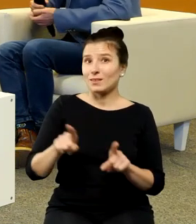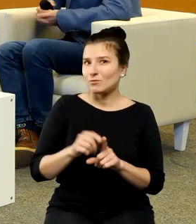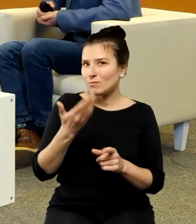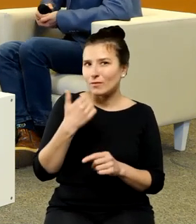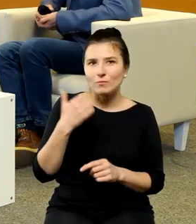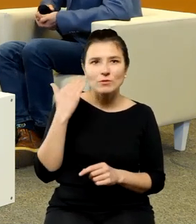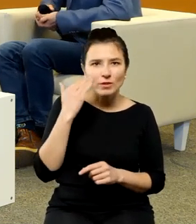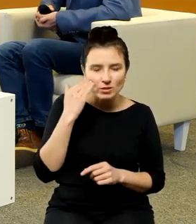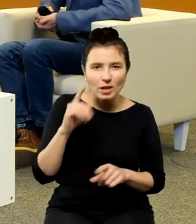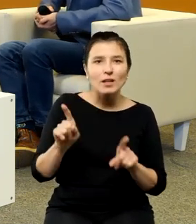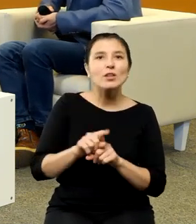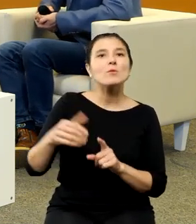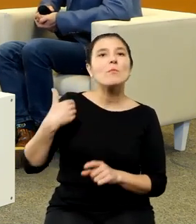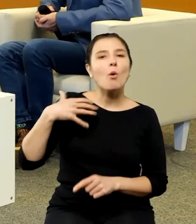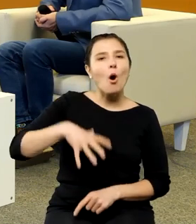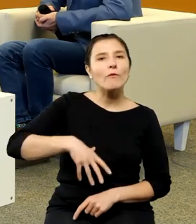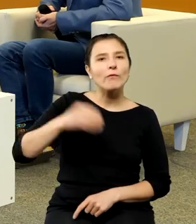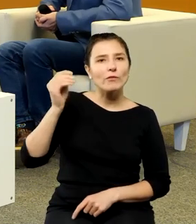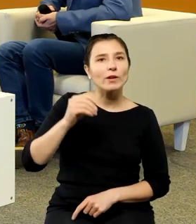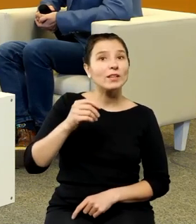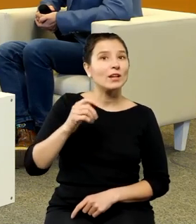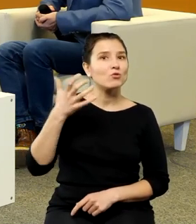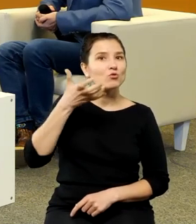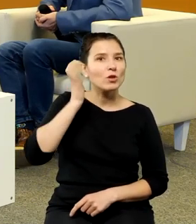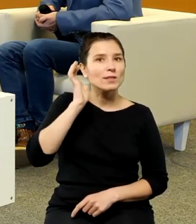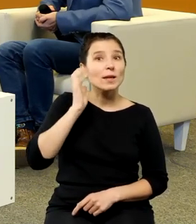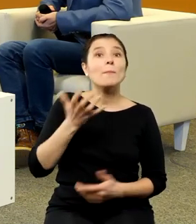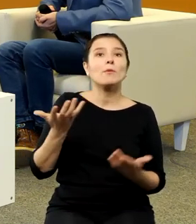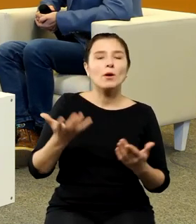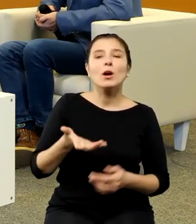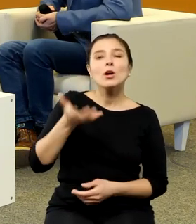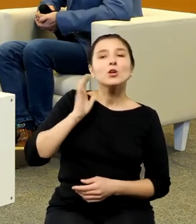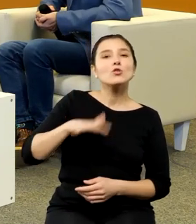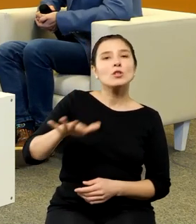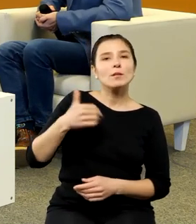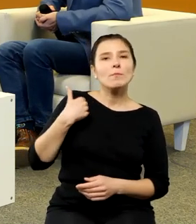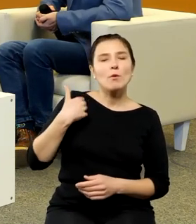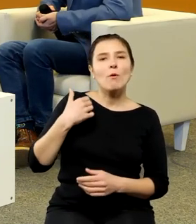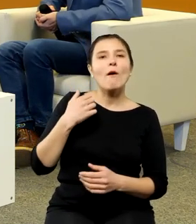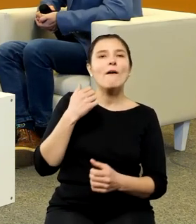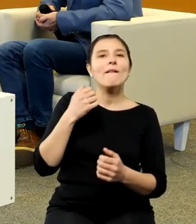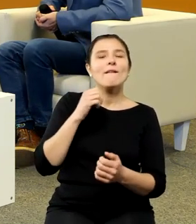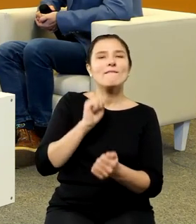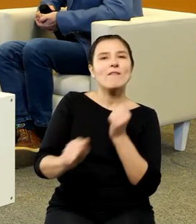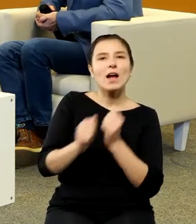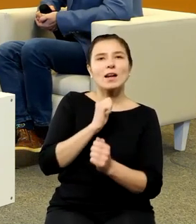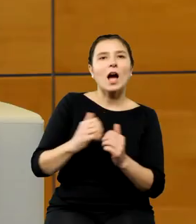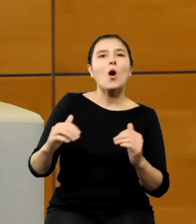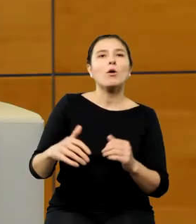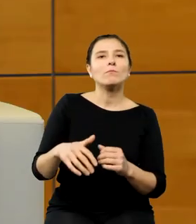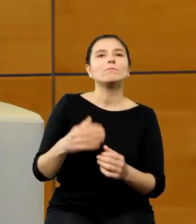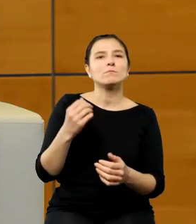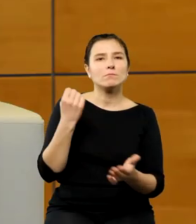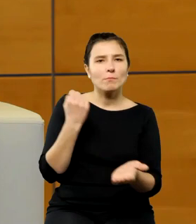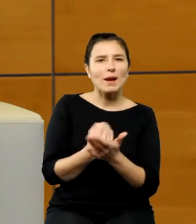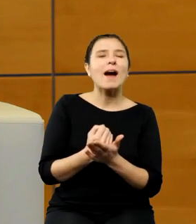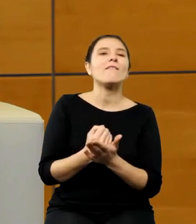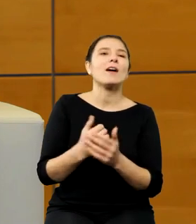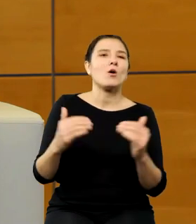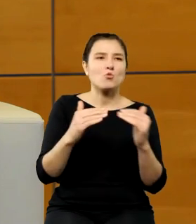Czesi którzy walczyli u siebie o równouprawnienie z Niemcami w tamtym czasie